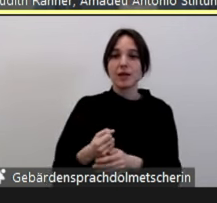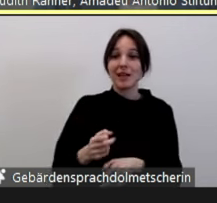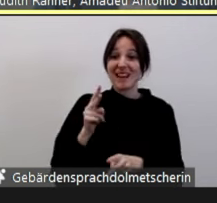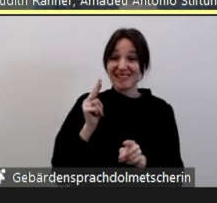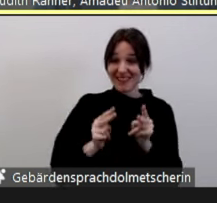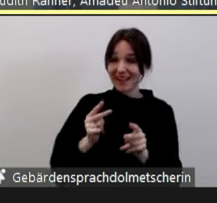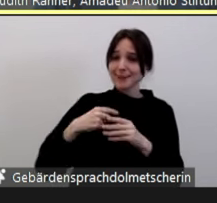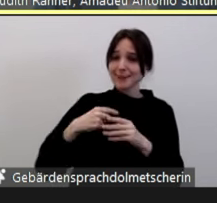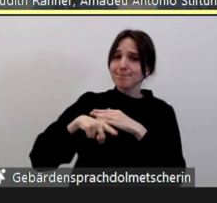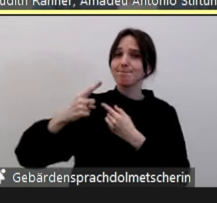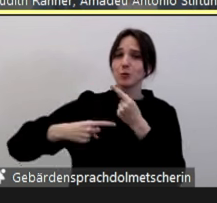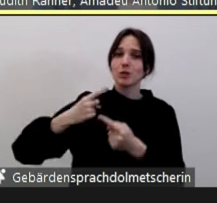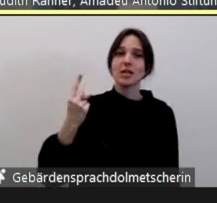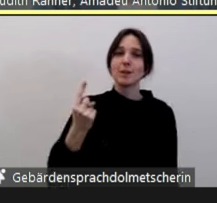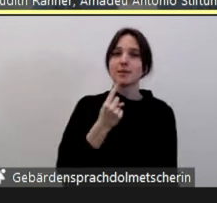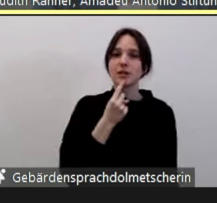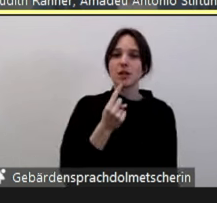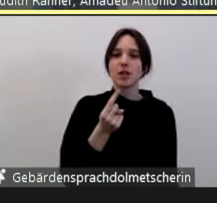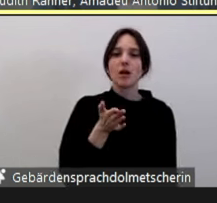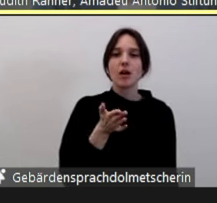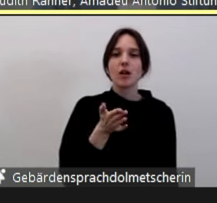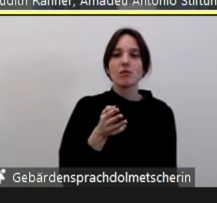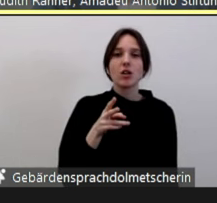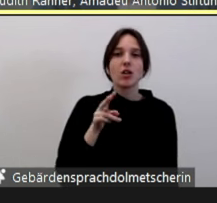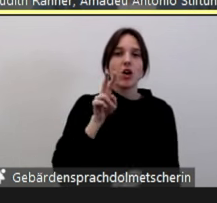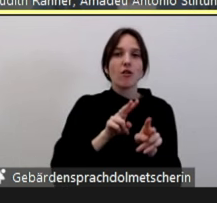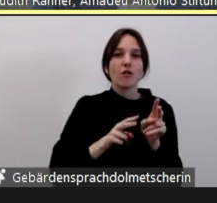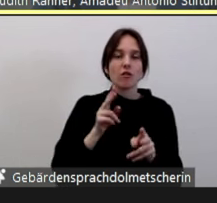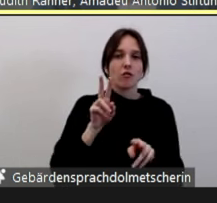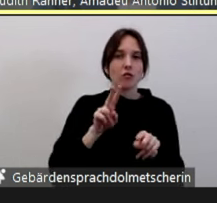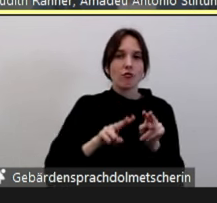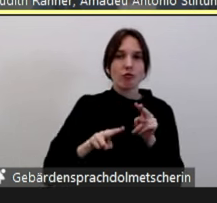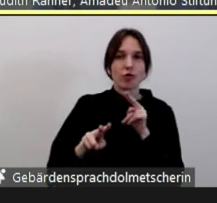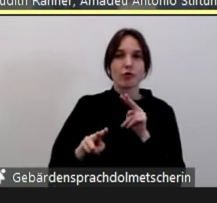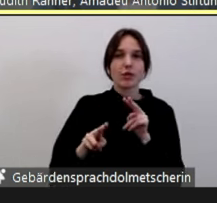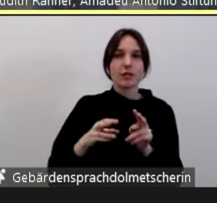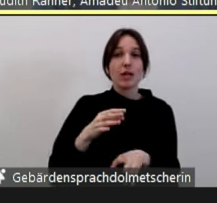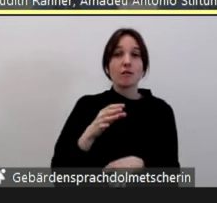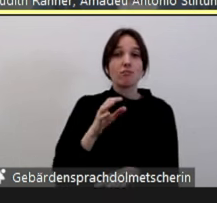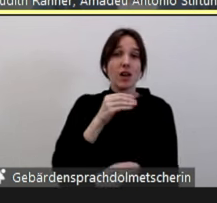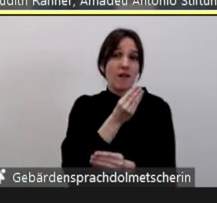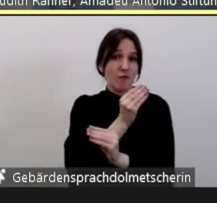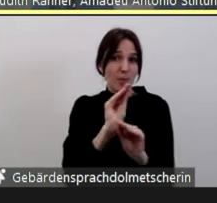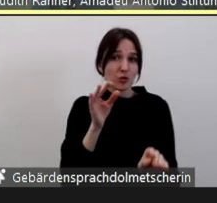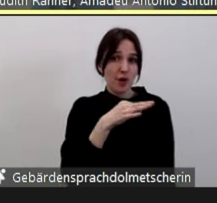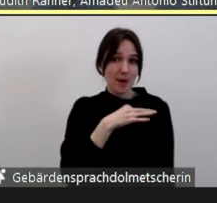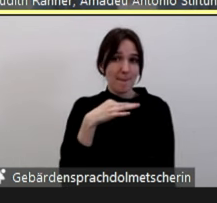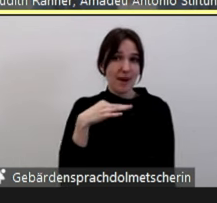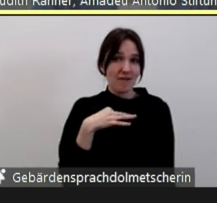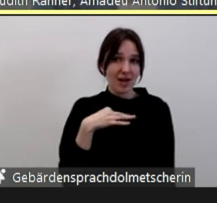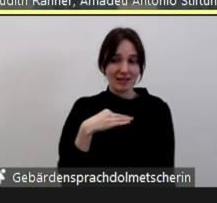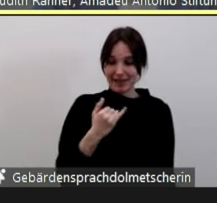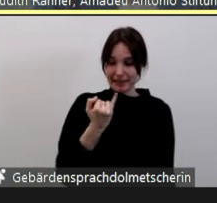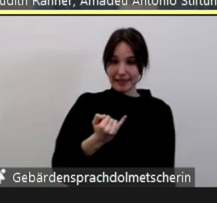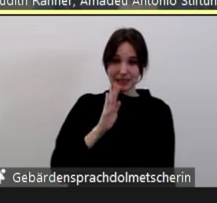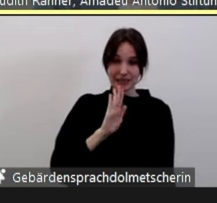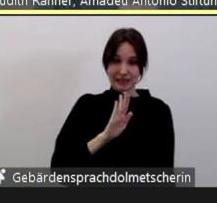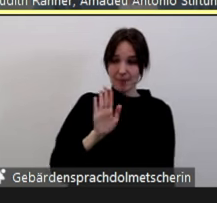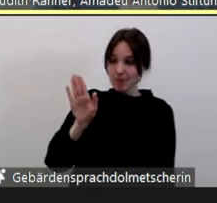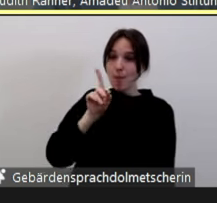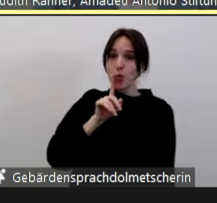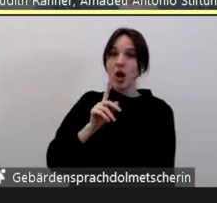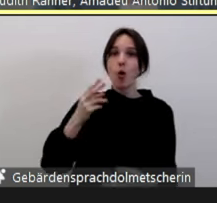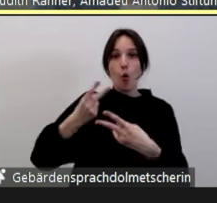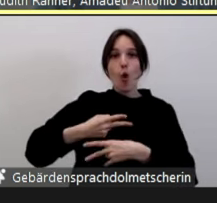Kind unter seinem Namen diverse persönliche, juristische, private Informationen vom Kind und aber auch von der Mutter